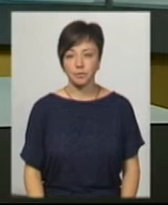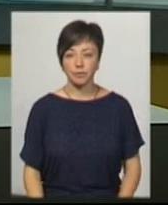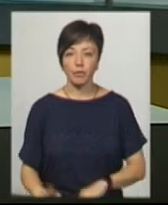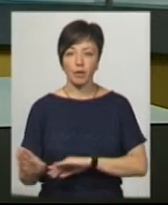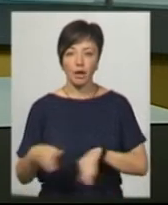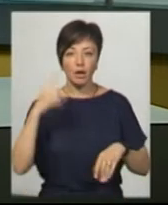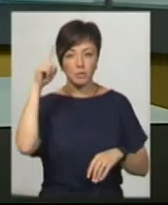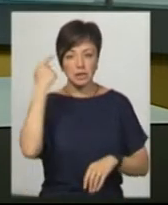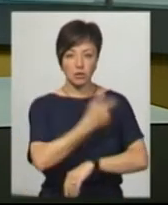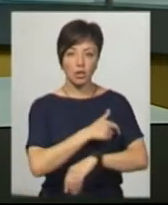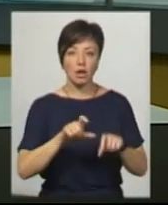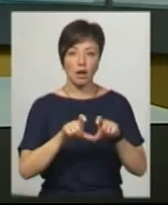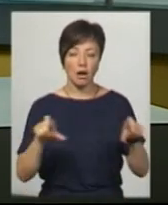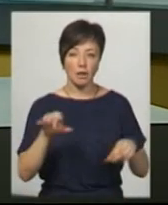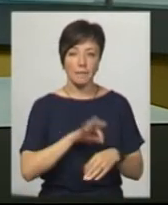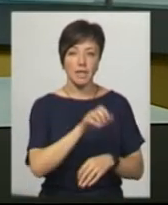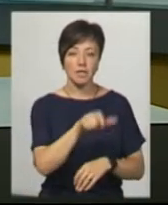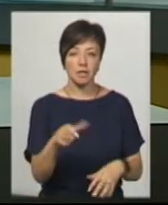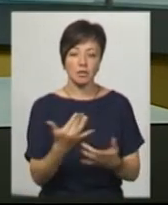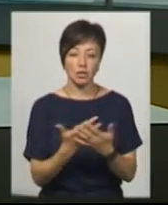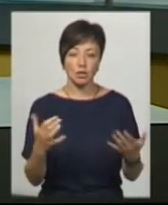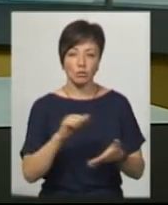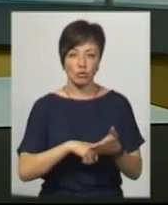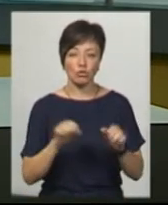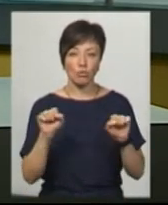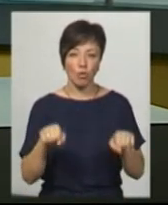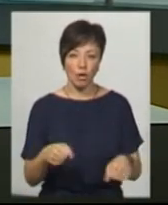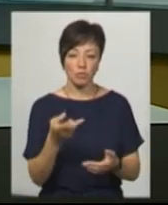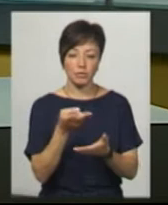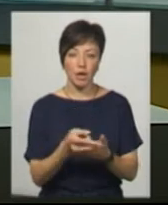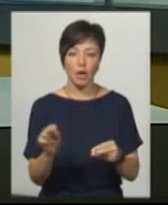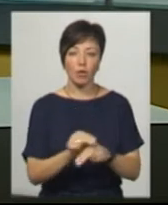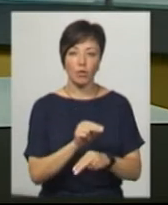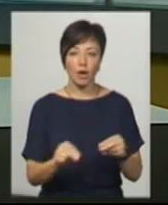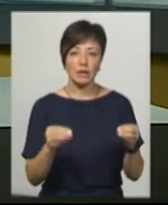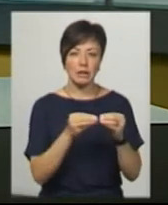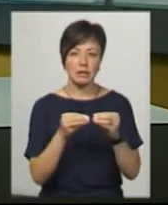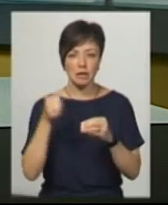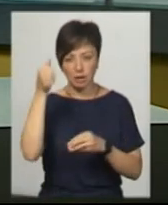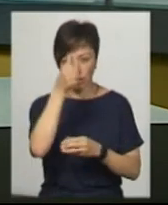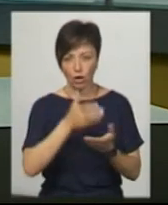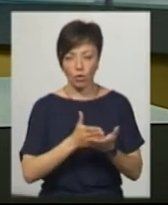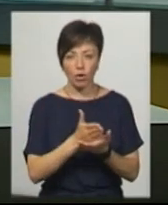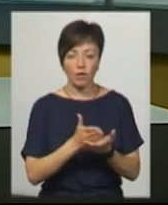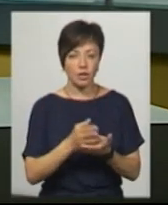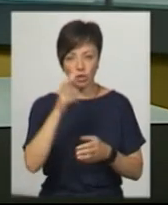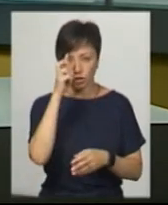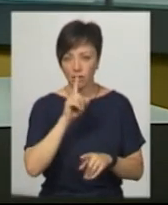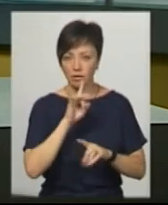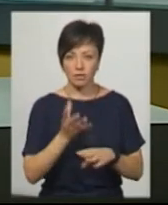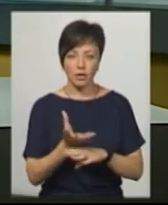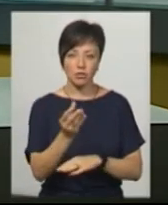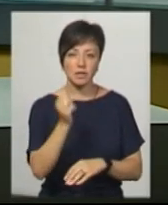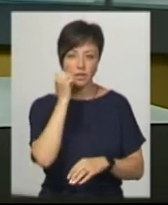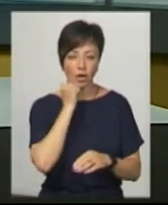Психіатричні лікарні, у яких пацієнти з різних причин могли перебувати на лікуванні десятки років, держава не фінансуватиме за старою